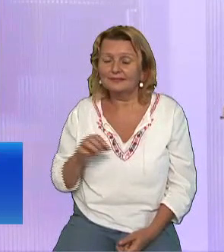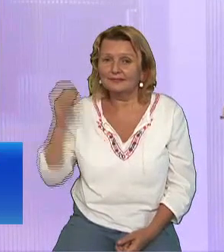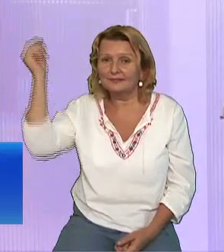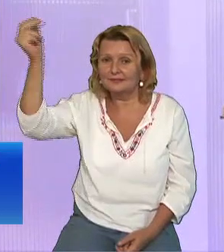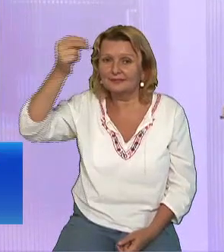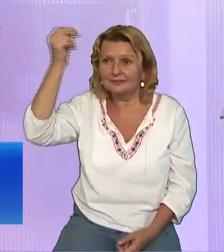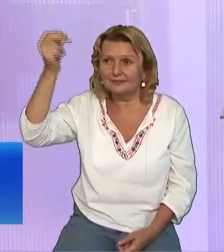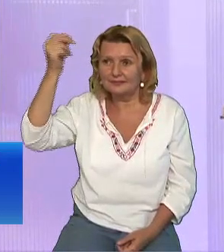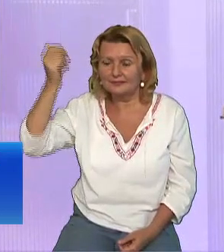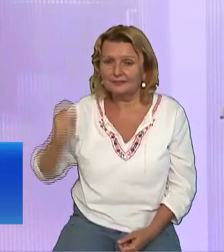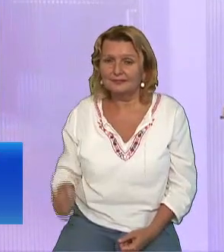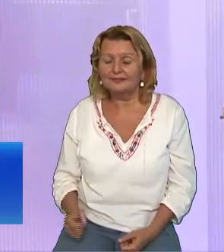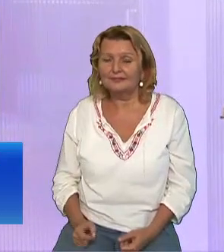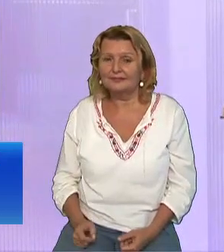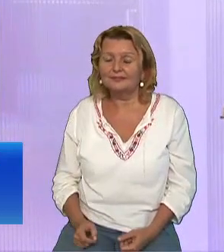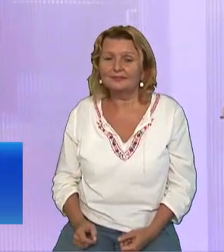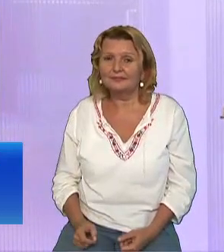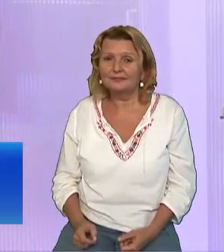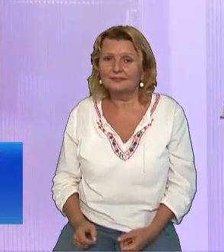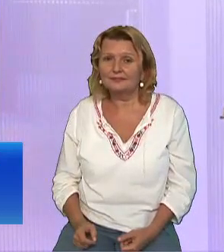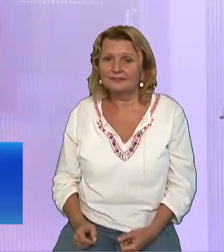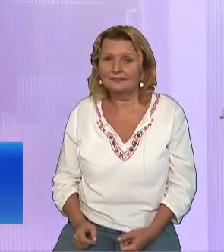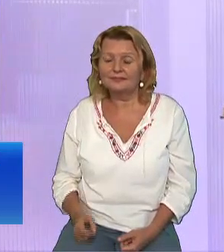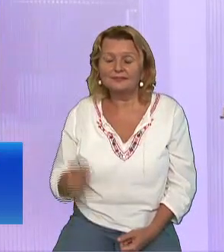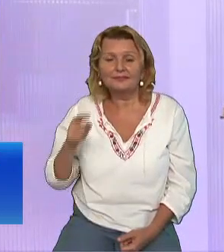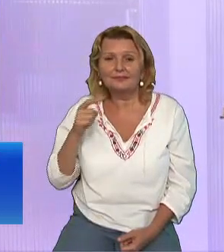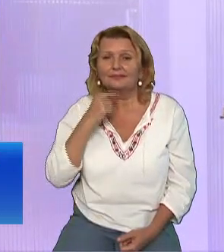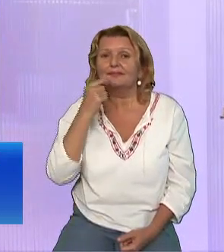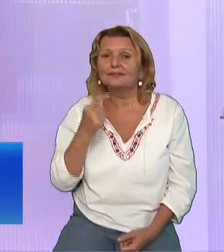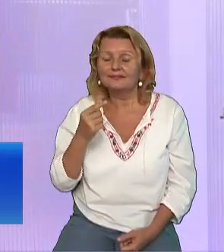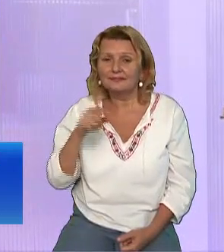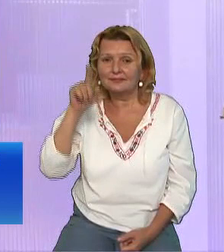Din tine va ieși pruncul Oare va fi chemat Fiul celui prea înalt